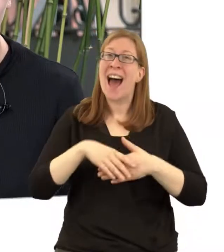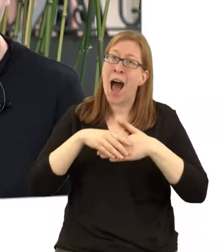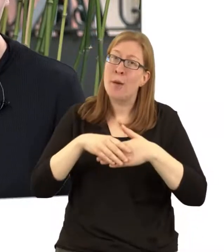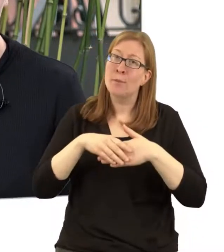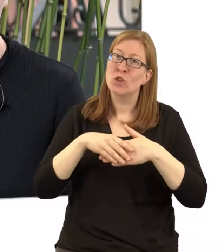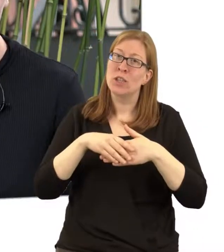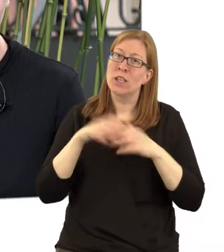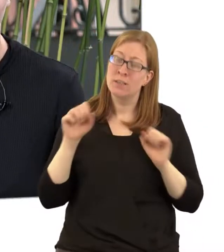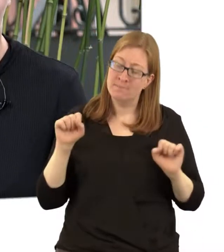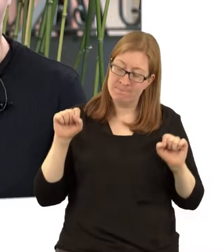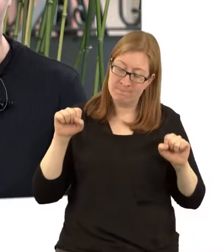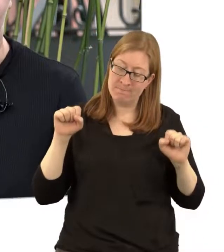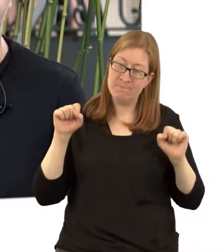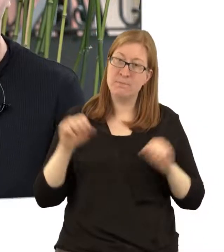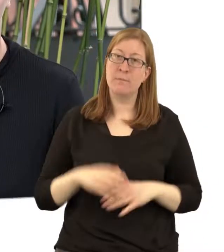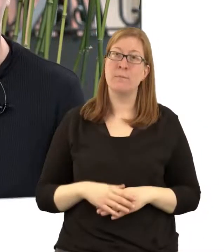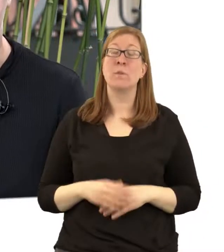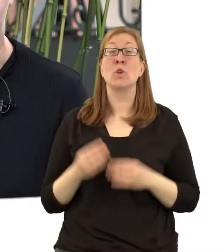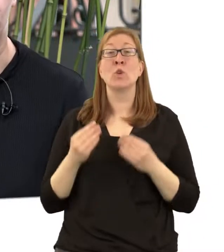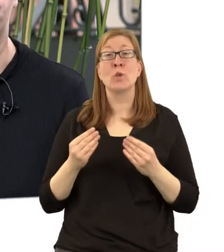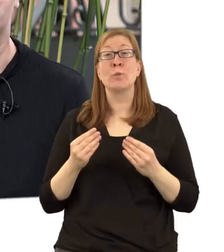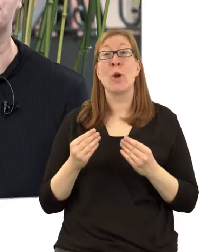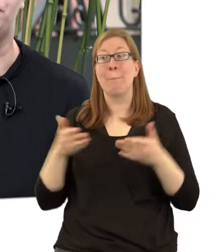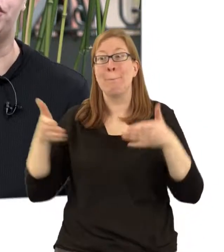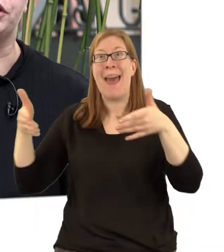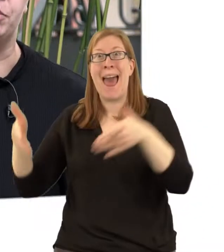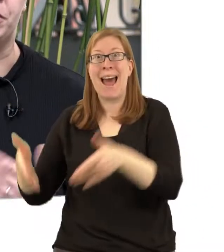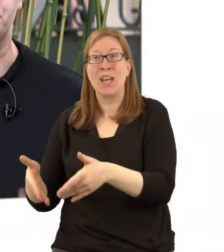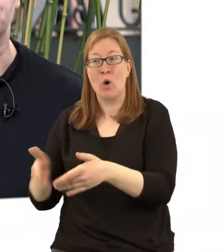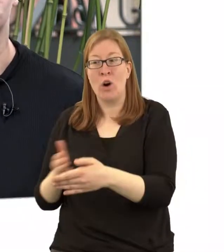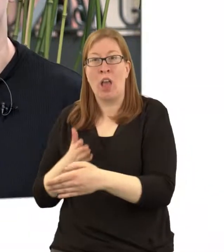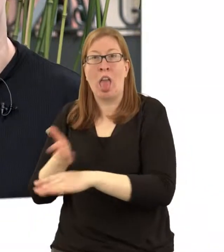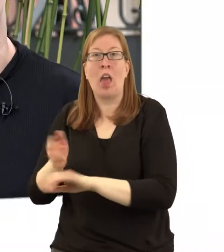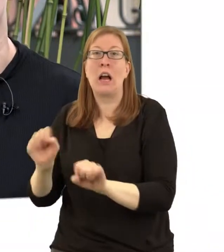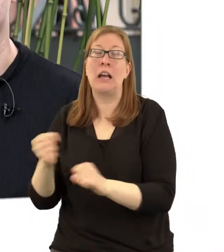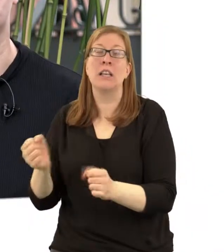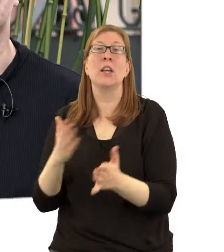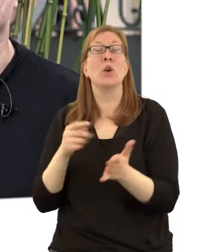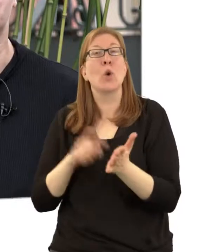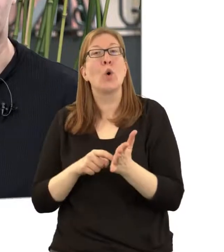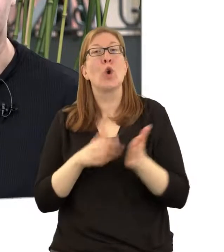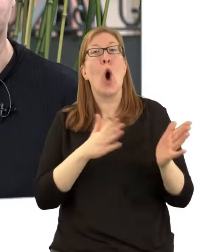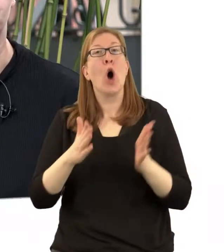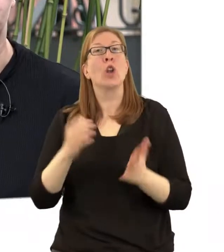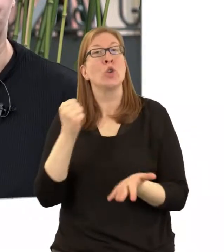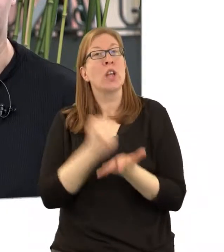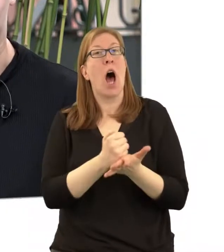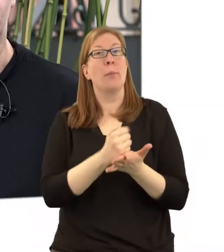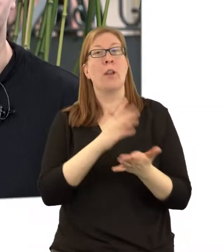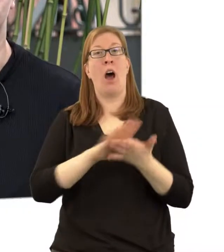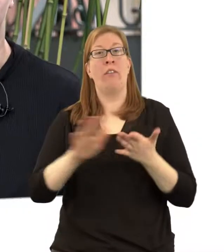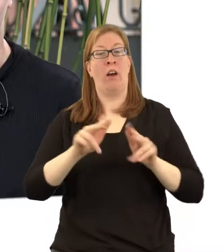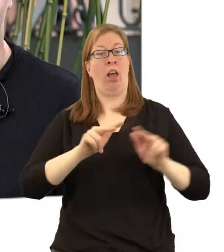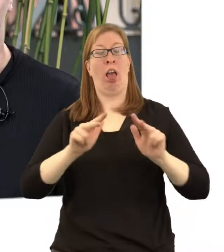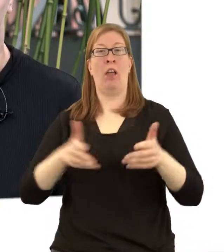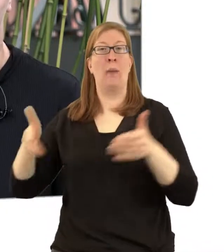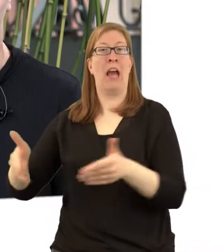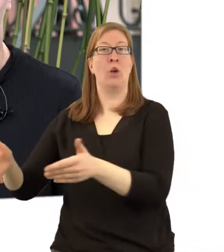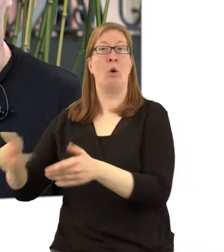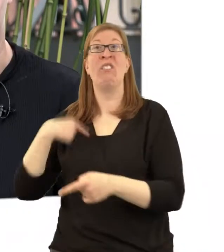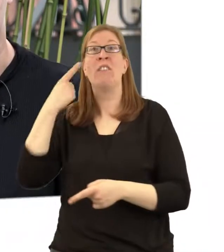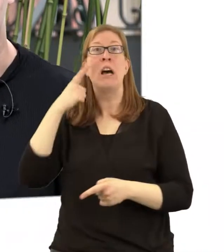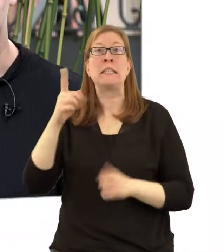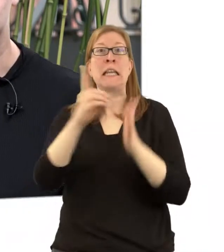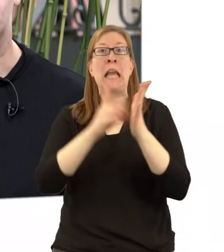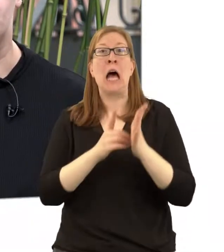oft nicht an Beerdigung teilnehmen können, weil das Ordnungsamt die Menschen bestattet, wir das Datum oder den Ort gar nicht richtig erfahren